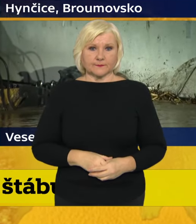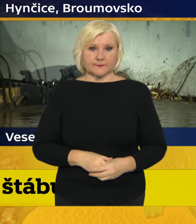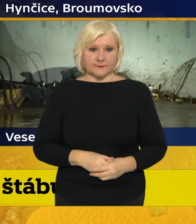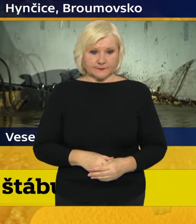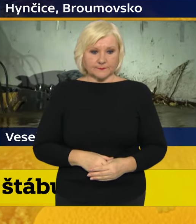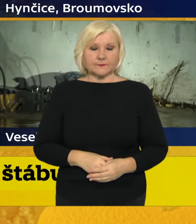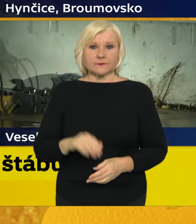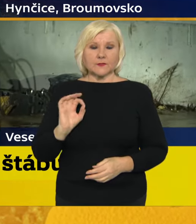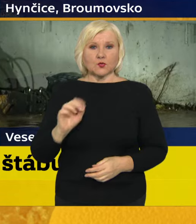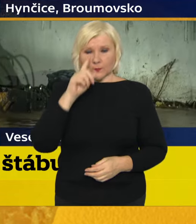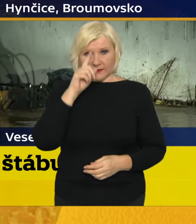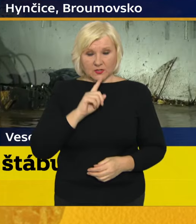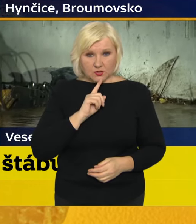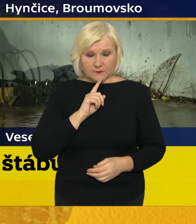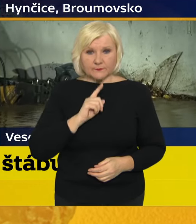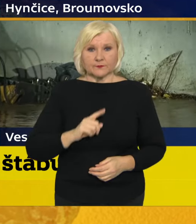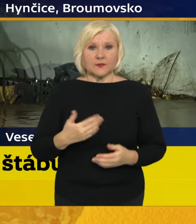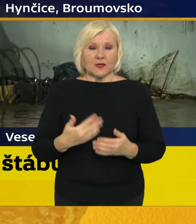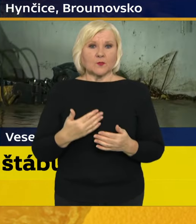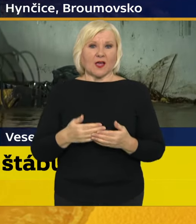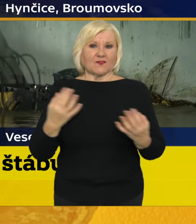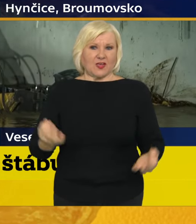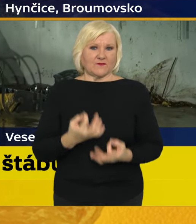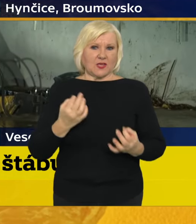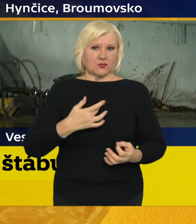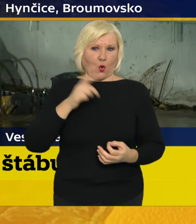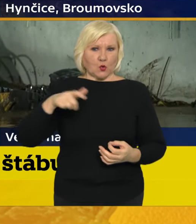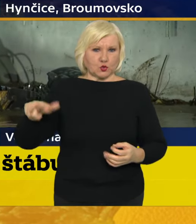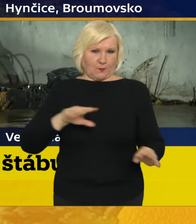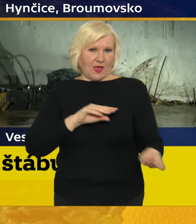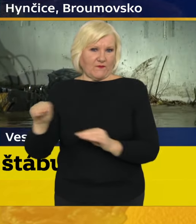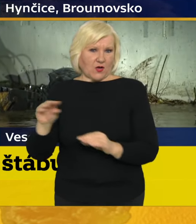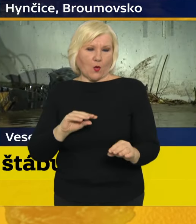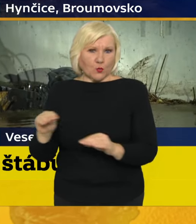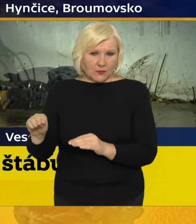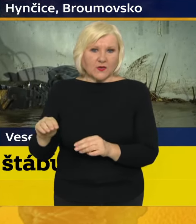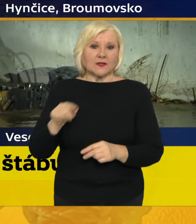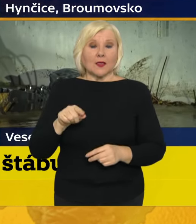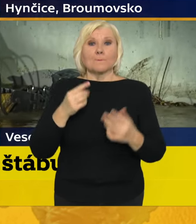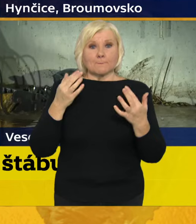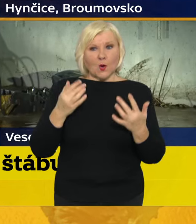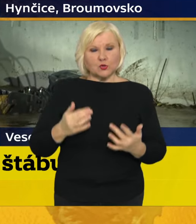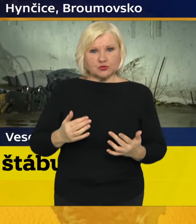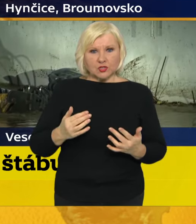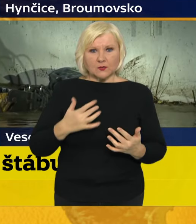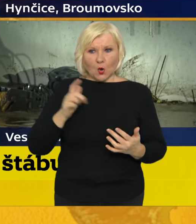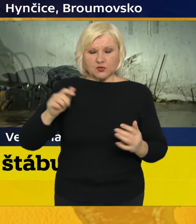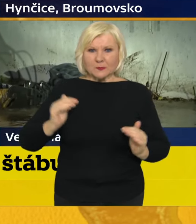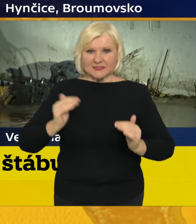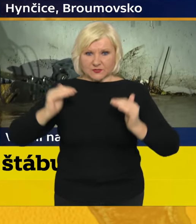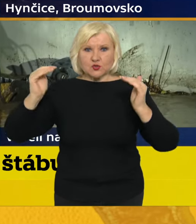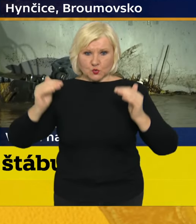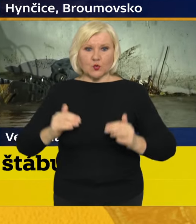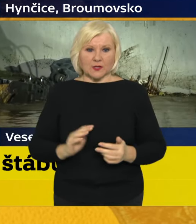Dobrý večer. Několik informací k těm evakuovaným. Opravdu ten počet rapidně vzrostl. A primárně